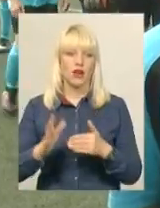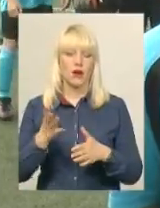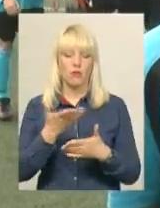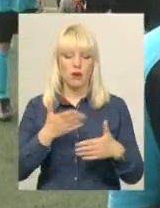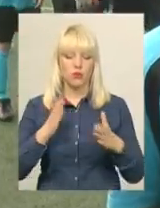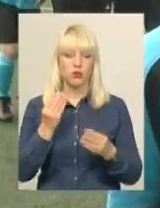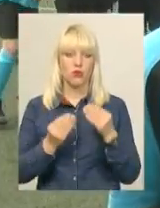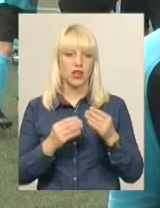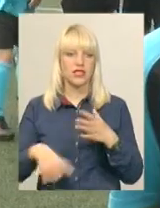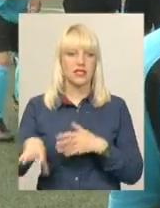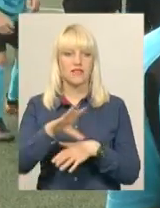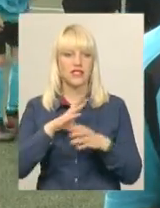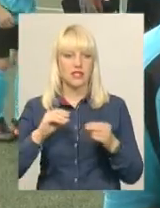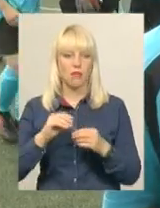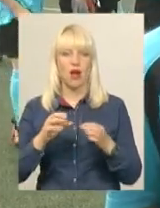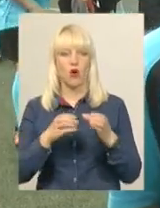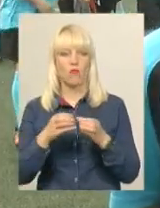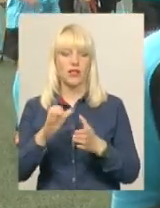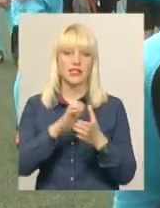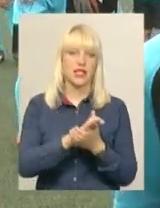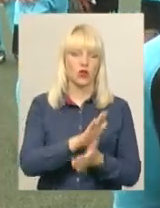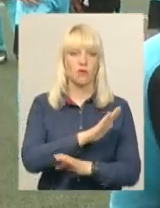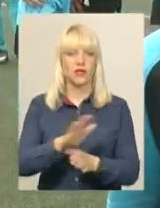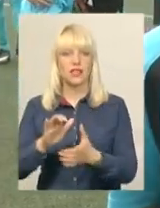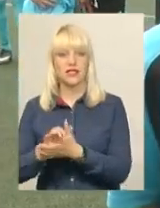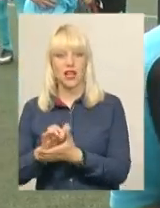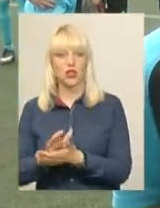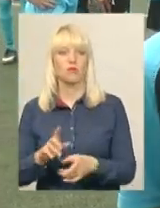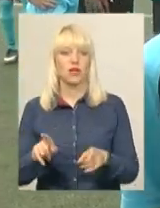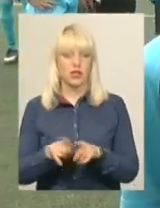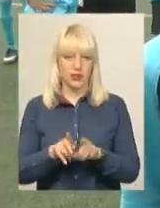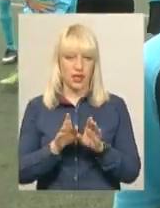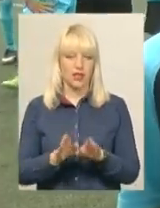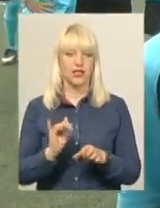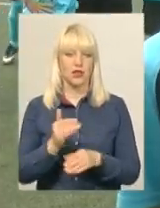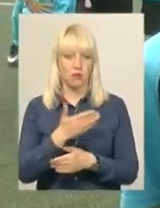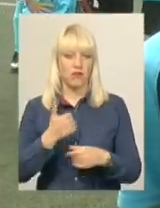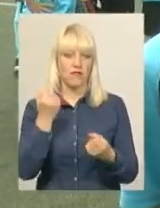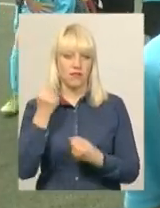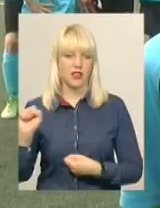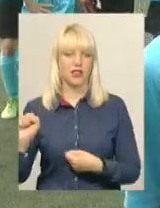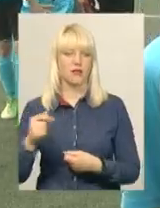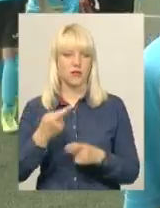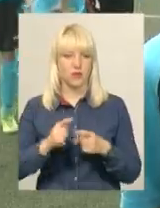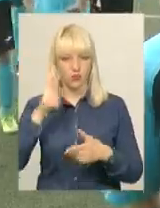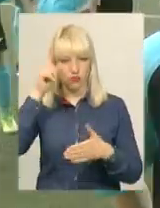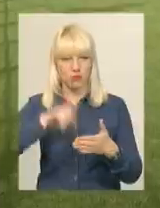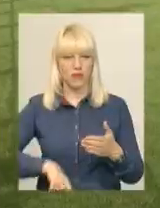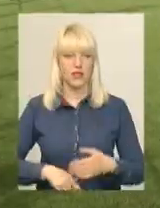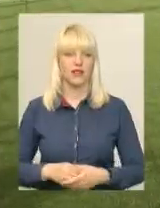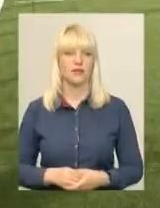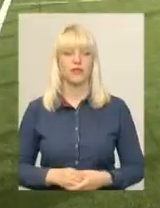всіма командами, знайомими і незнайомими, може бути і так. І ми виграємо, ми в цьому впевнені.